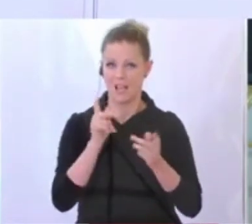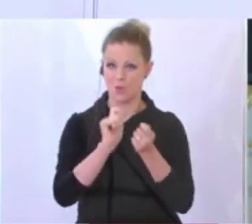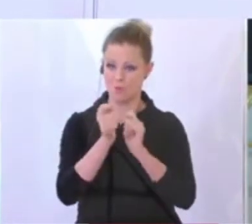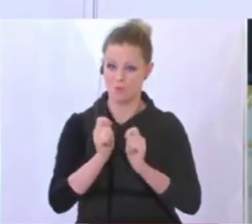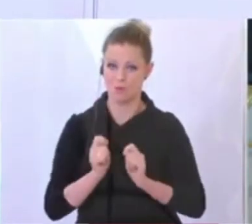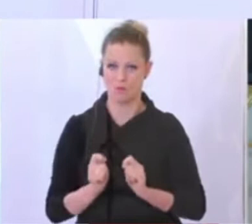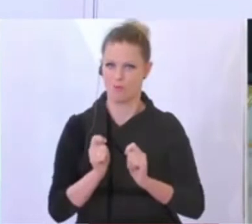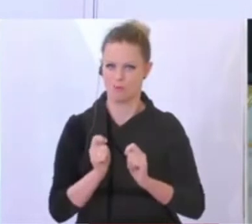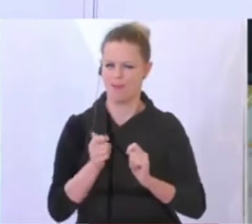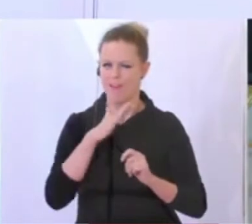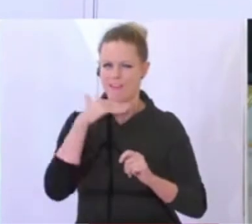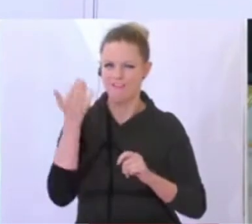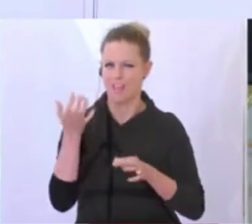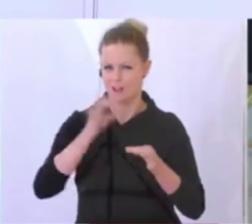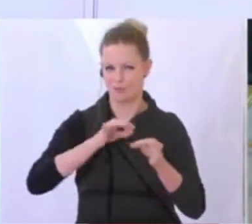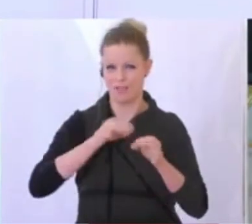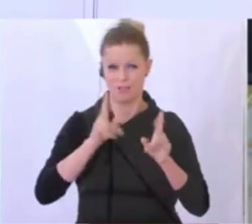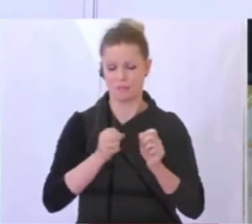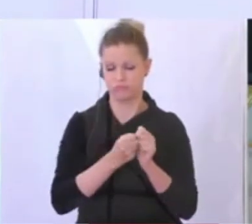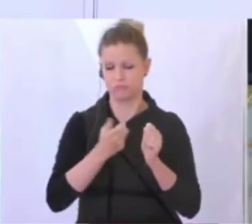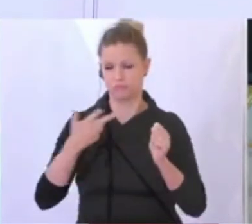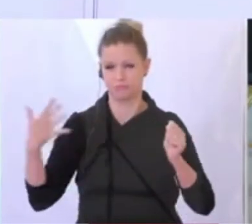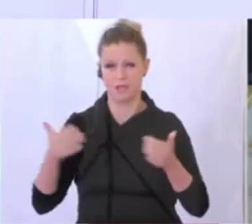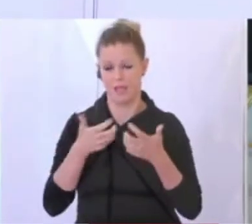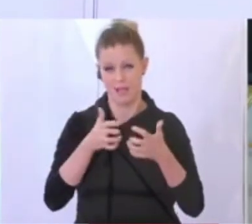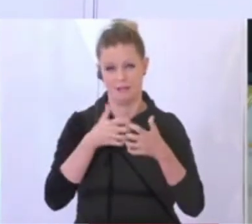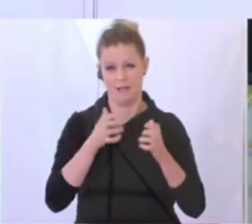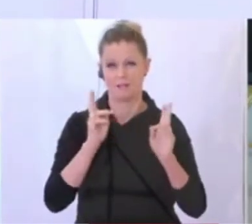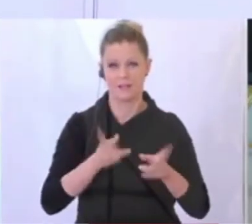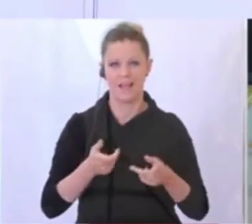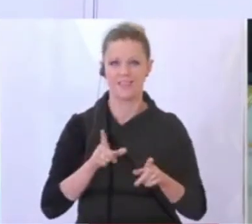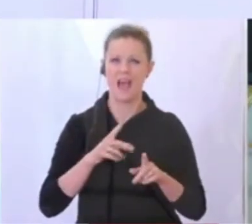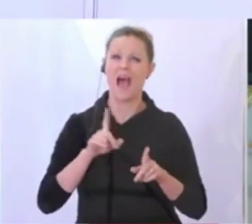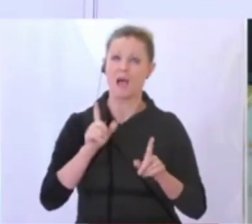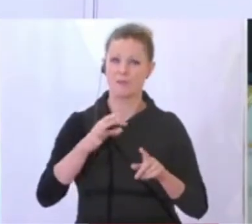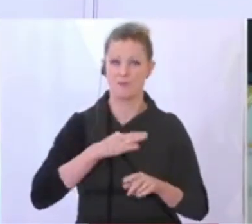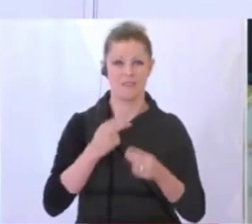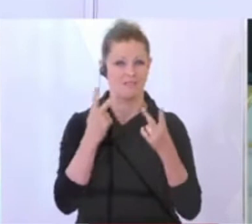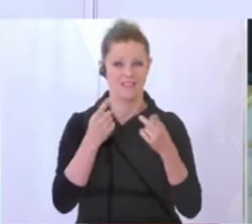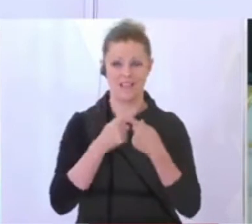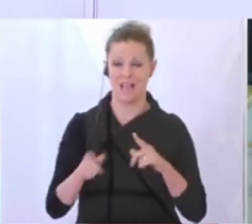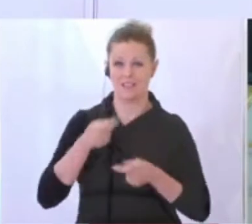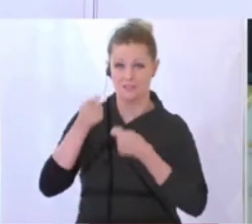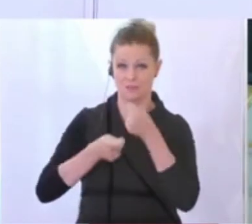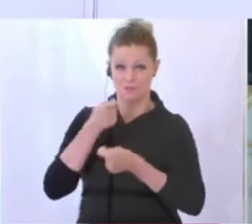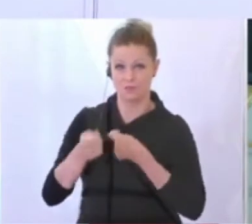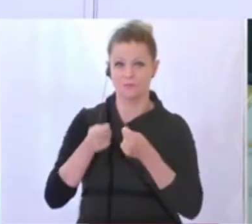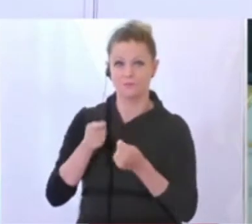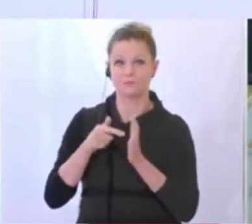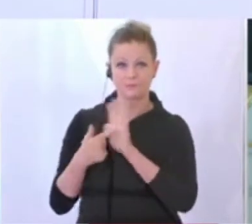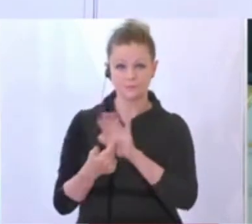austauschen. Also das ließe sich noch beliebig fortsetzen. Mir ist es aber auch wichtig, die anderen Investitionen als sehr bedeutend